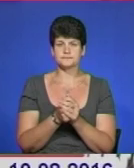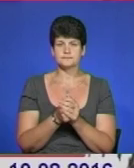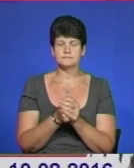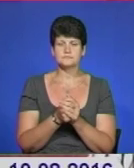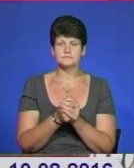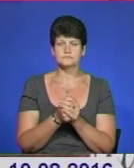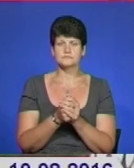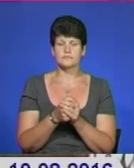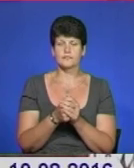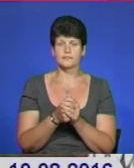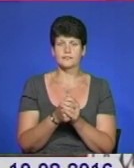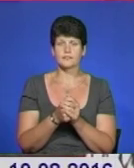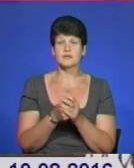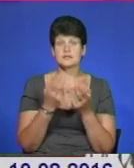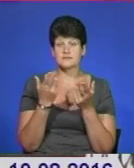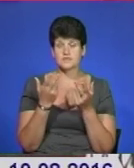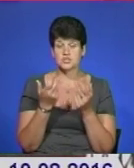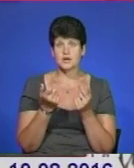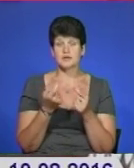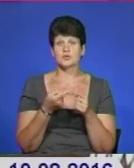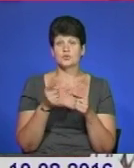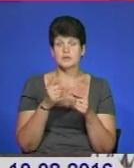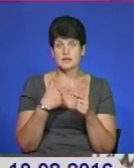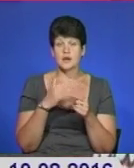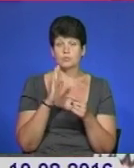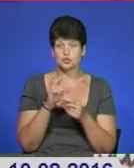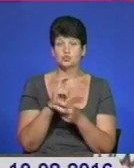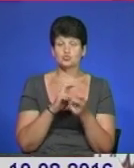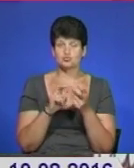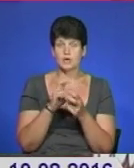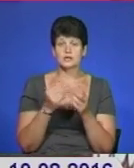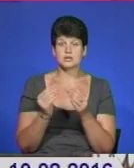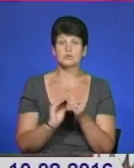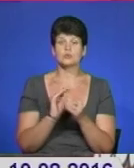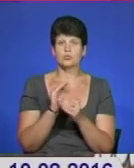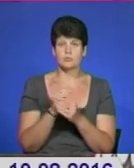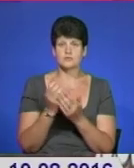шукати додатковий заробіток.